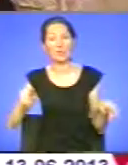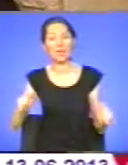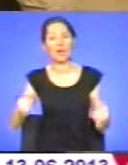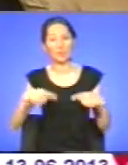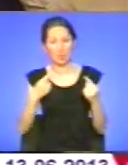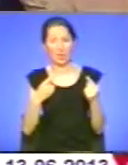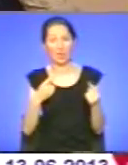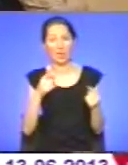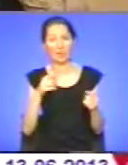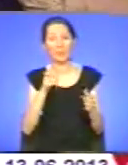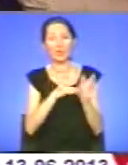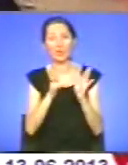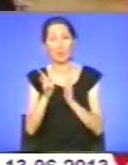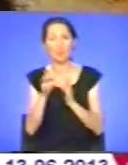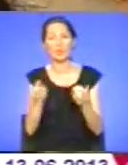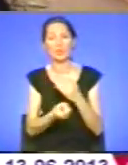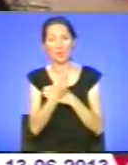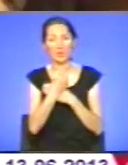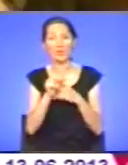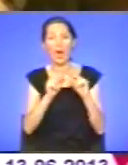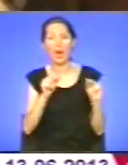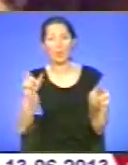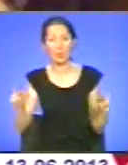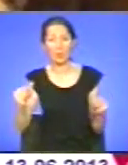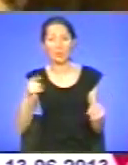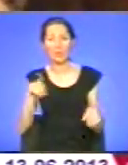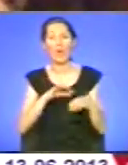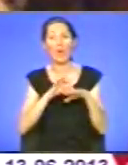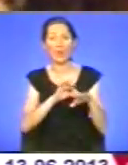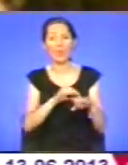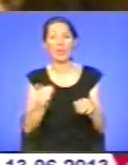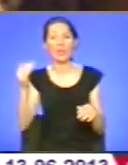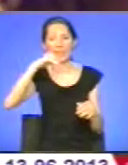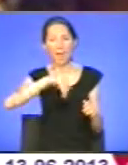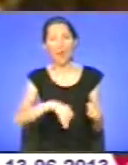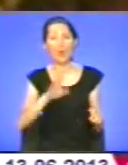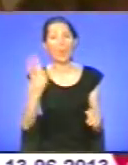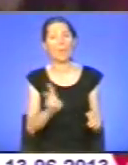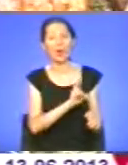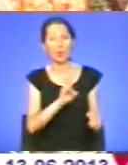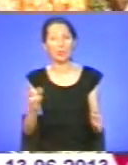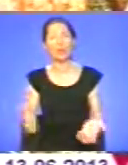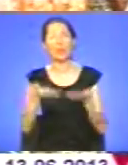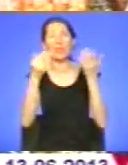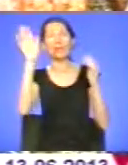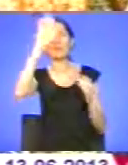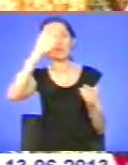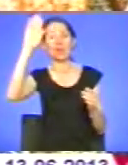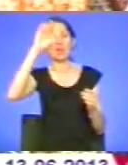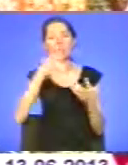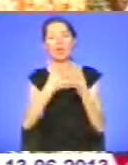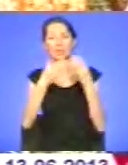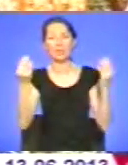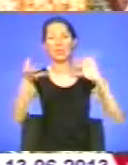після чого вивів учнів з Єросалиму на Іліонську гору, благословив їх, піднімаючись на небо і зник за хмарами. Цією подією